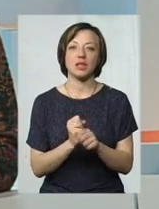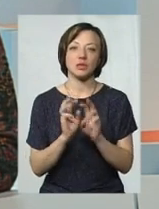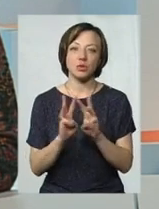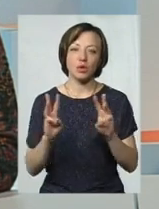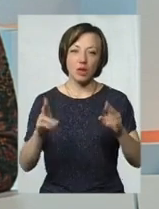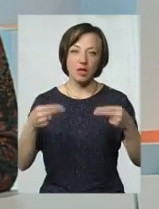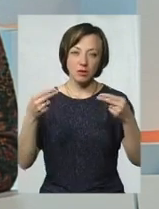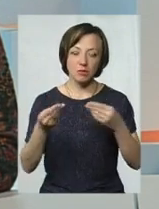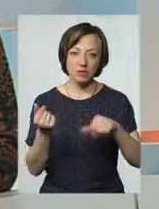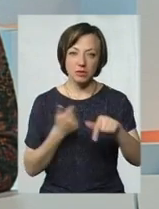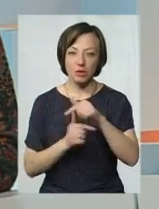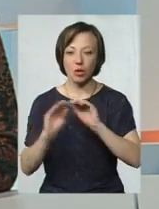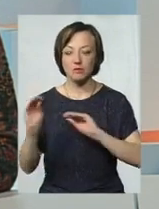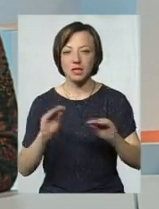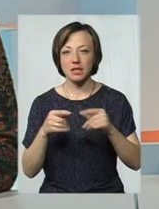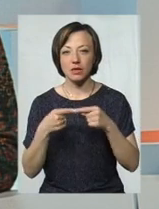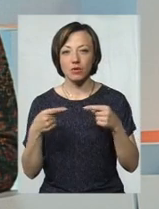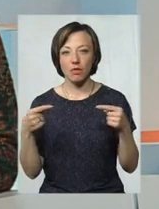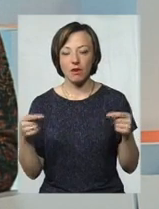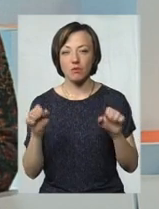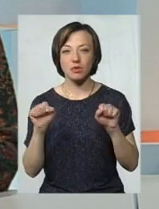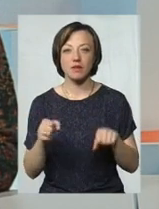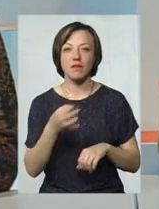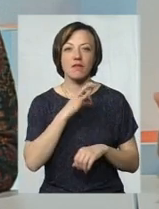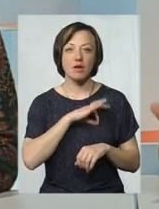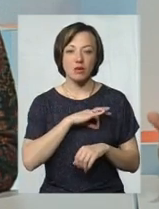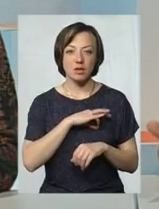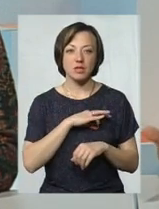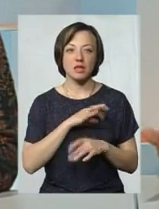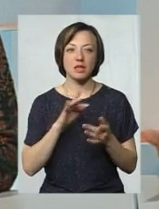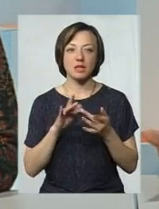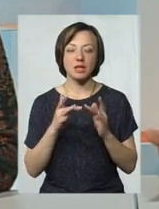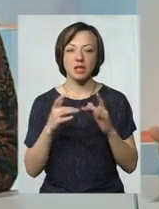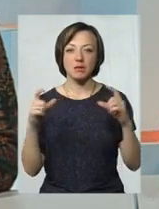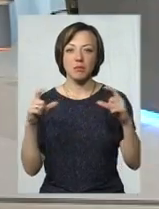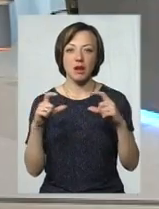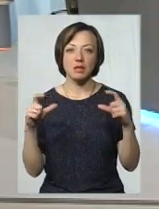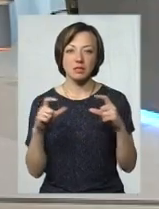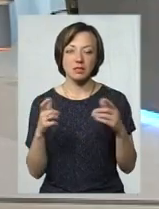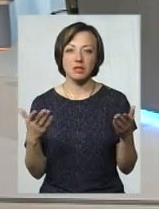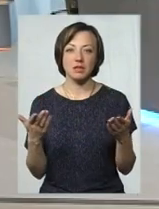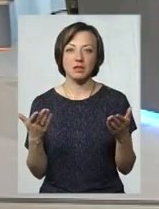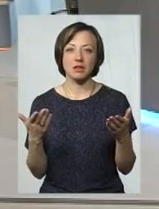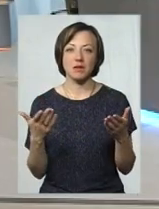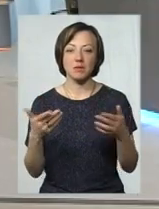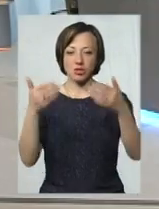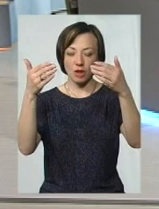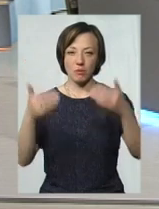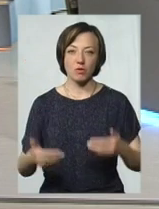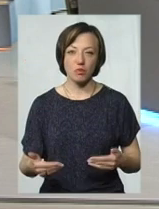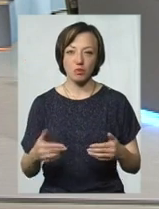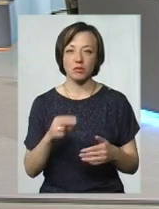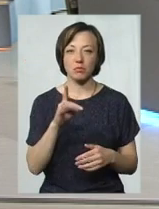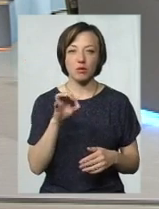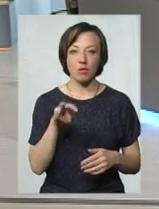як розмістити якісь товари. Можливо, використати тоді якийсь інтернет-магазин на якомусь шаблоні, наприклад, там, пром